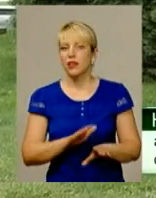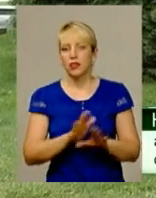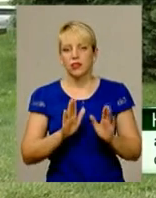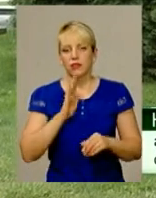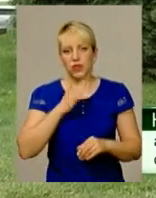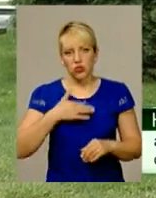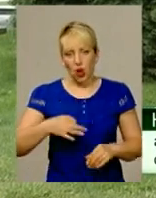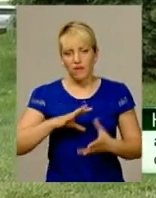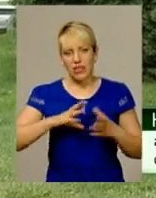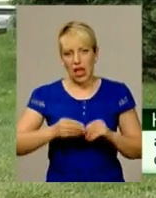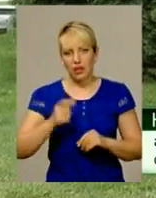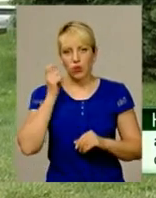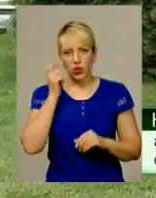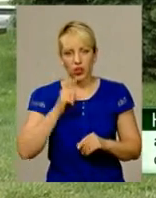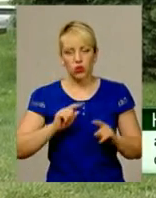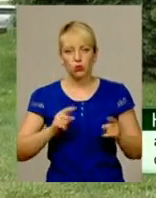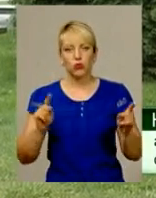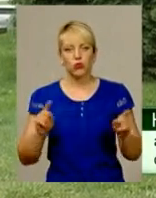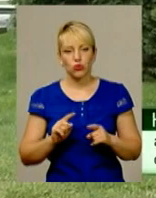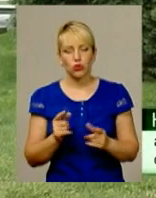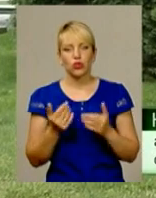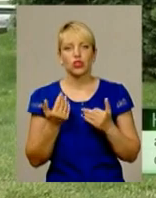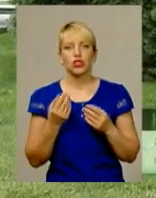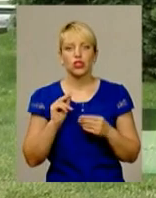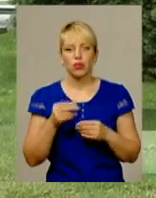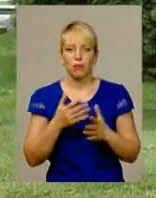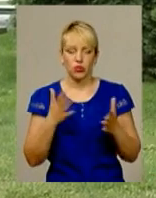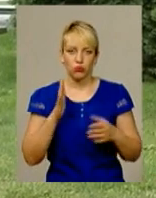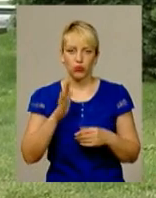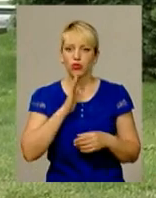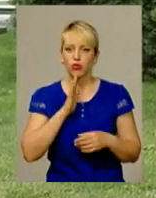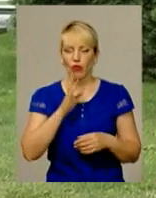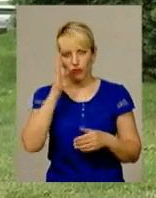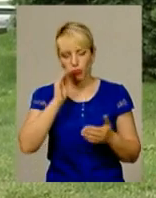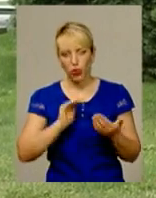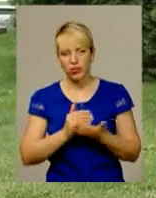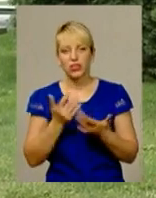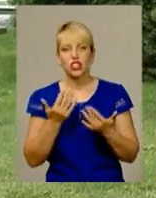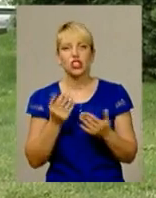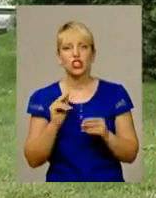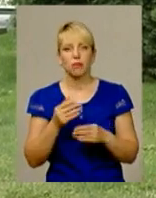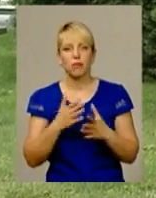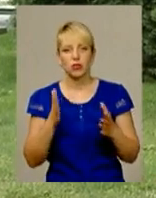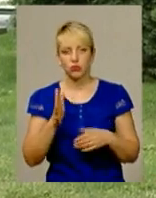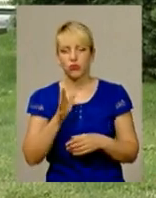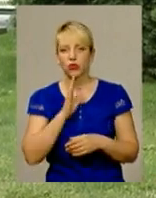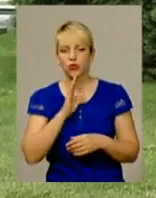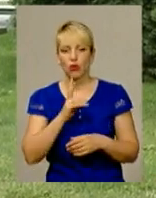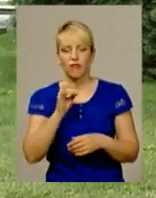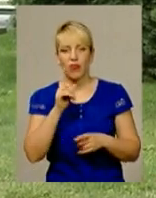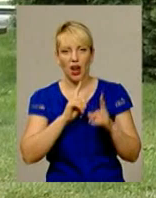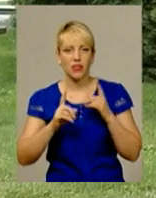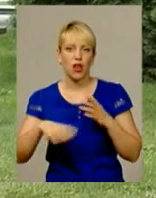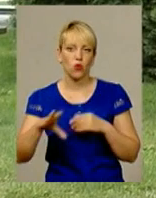нашій області, взагалі в Україні, тому що чим більше буде жінок в політиці, чим більше жінок буде в радах